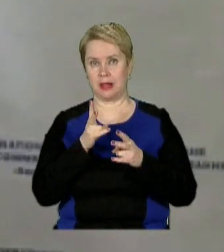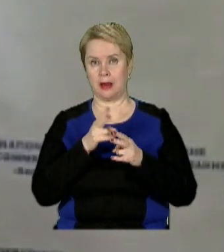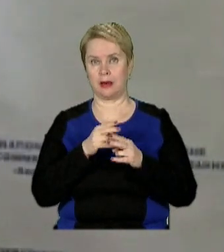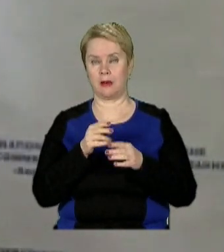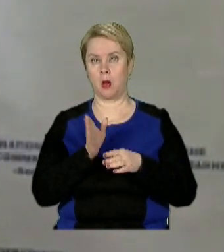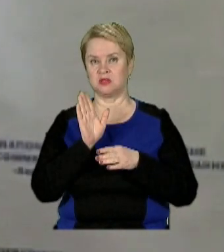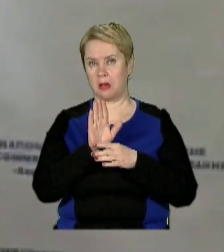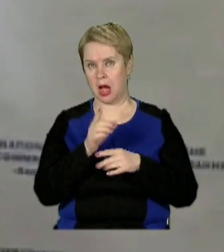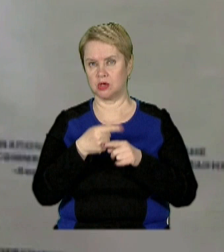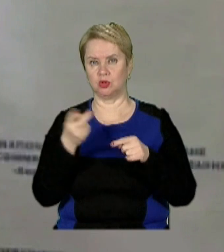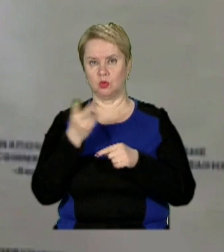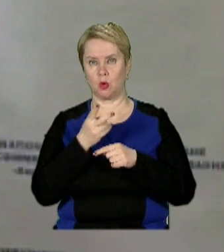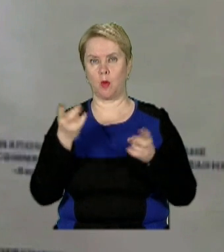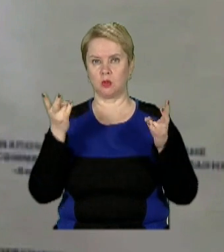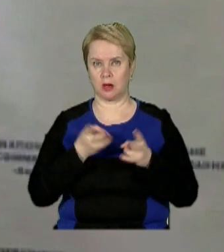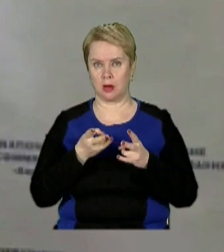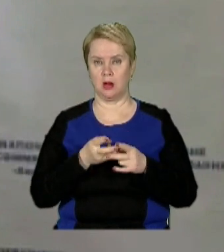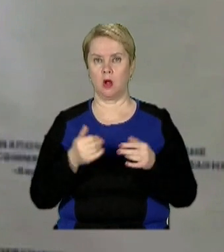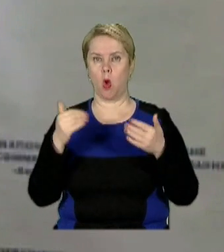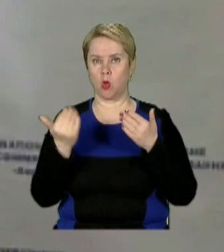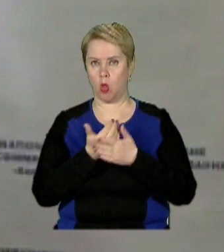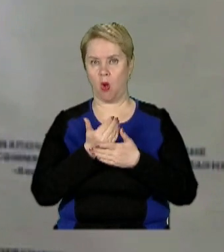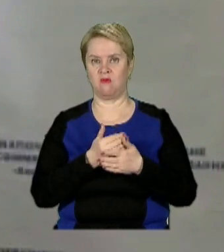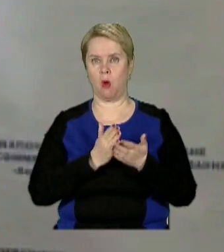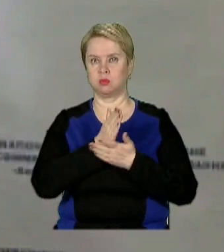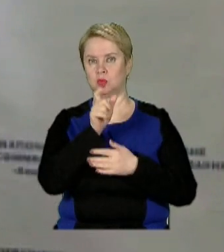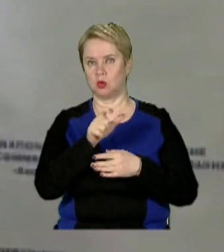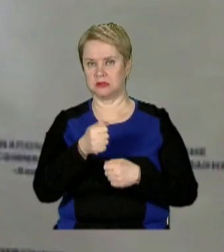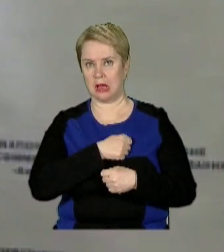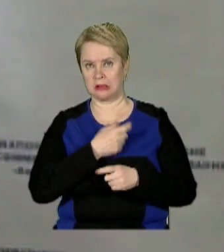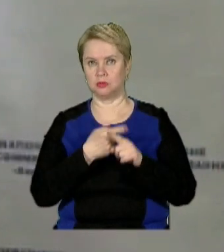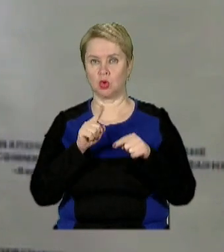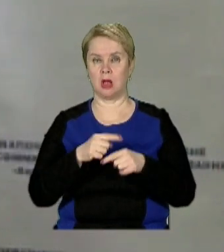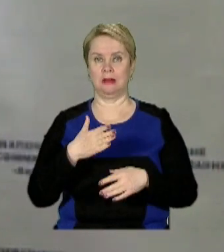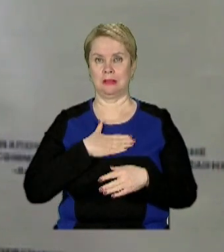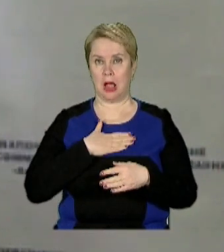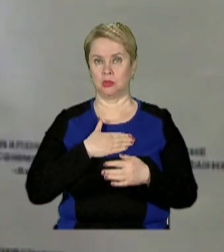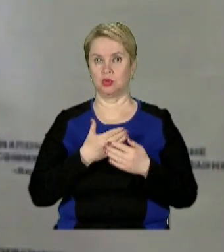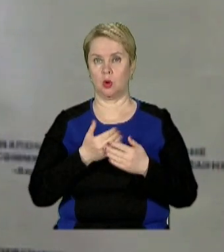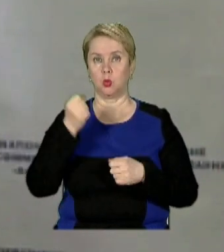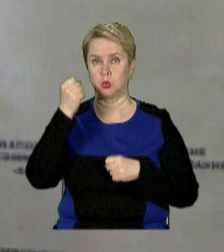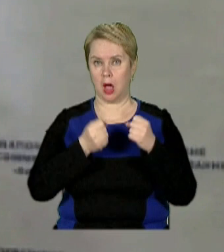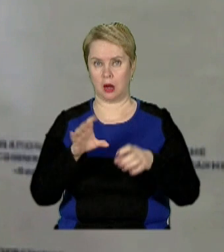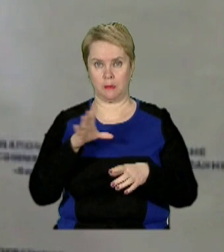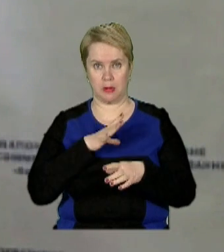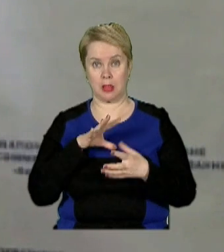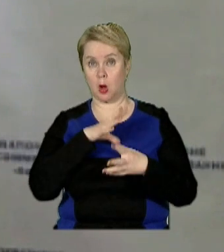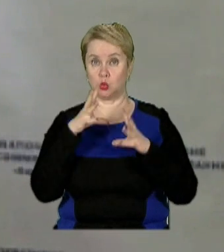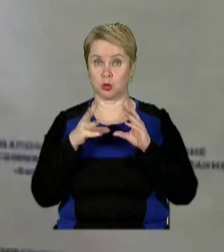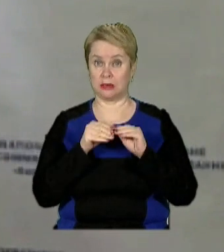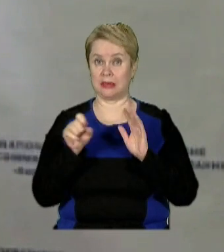переспорядження, в очевидь їм потрібне оновлення особового складу, тому що наші попередні удари були досить